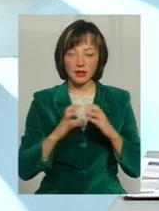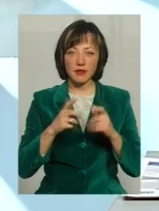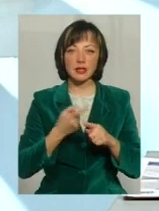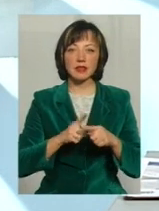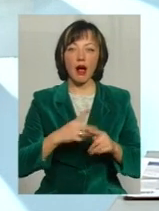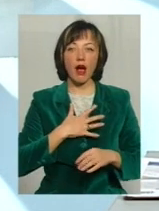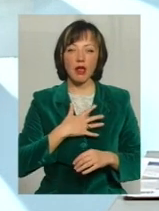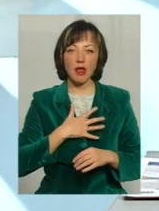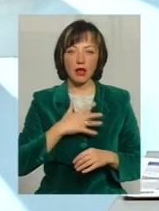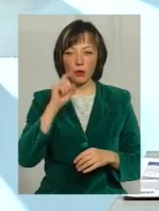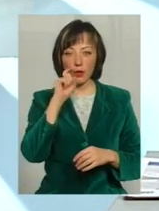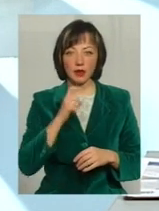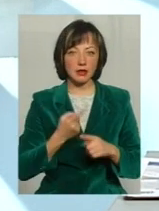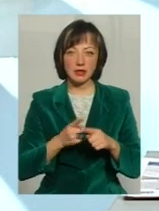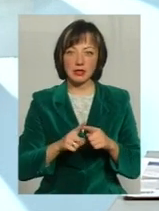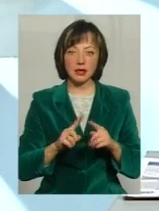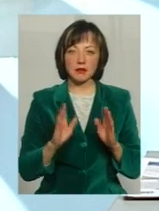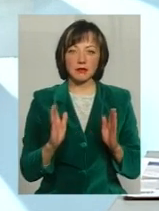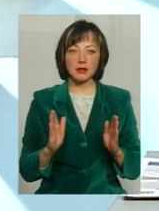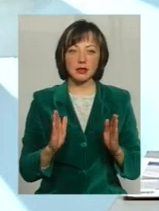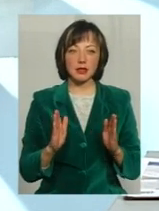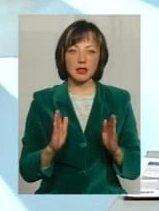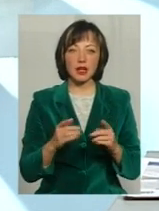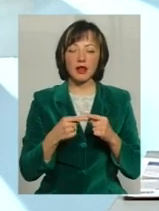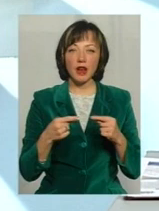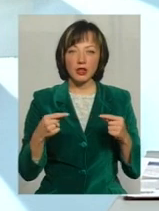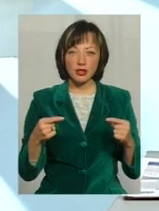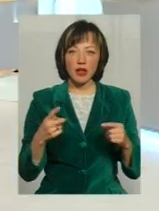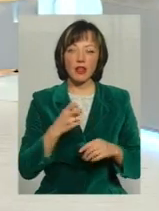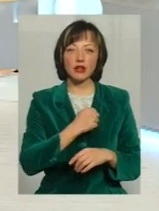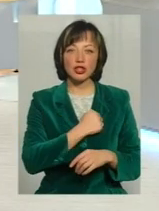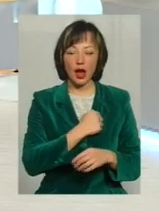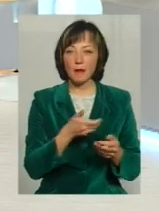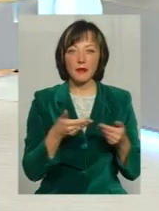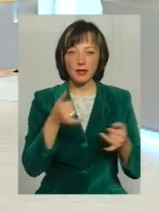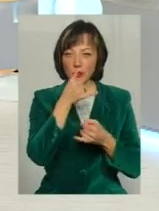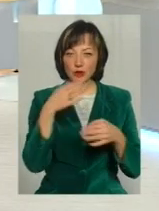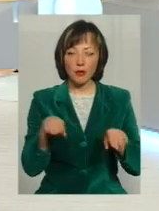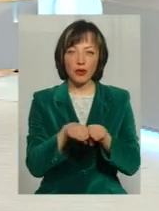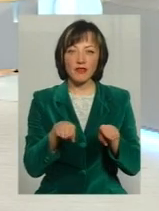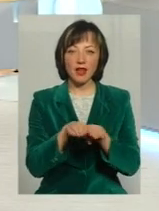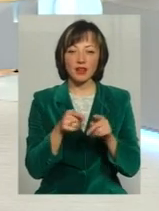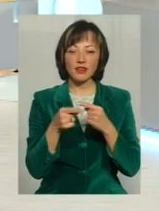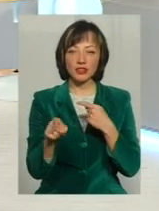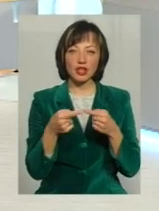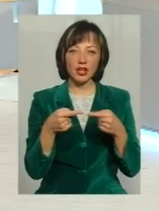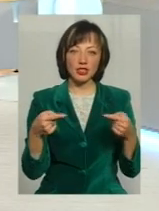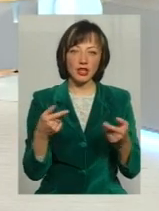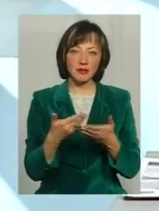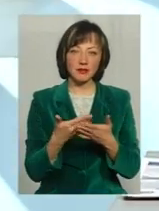Канада, Канада і Україна, це є такі речі в нашій країні На жаль, ми не можемо порівняти це в інших речах